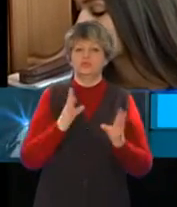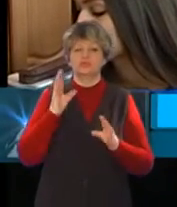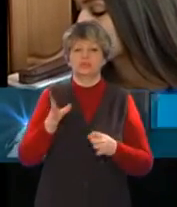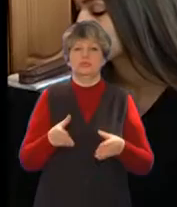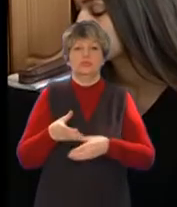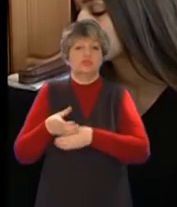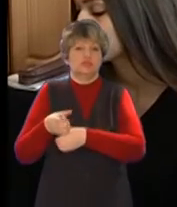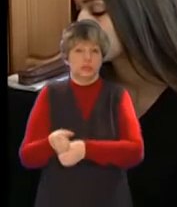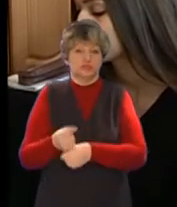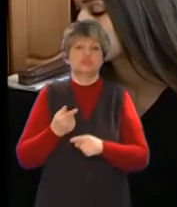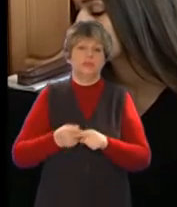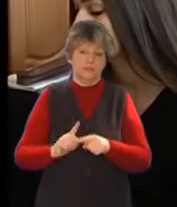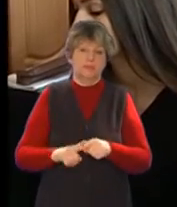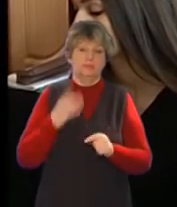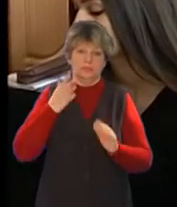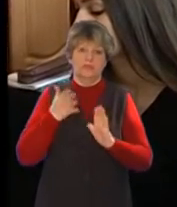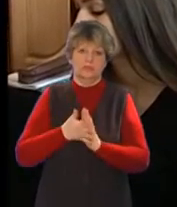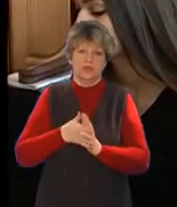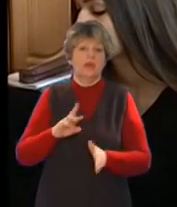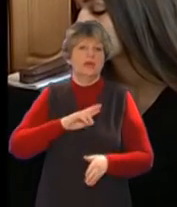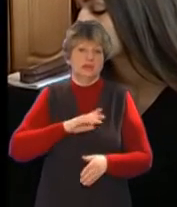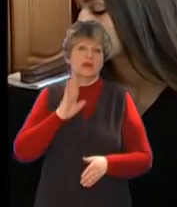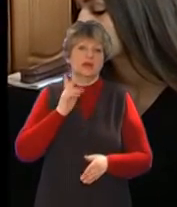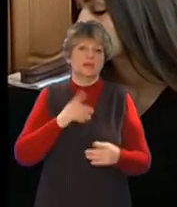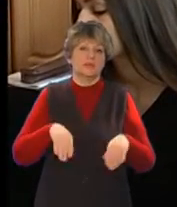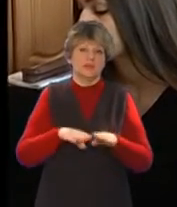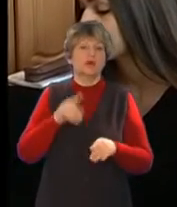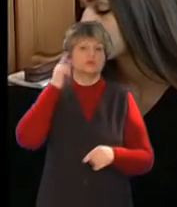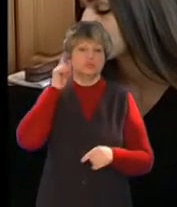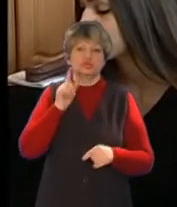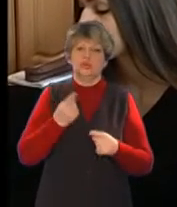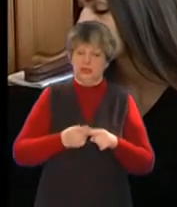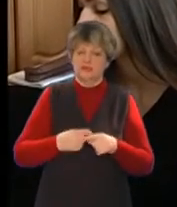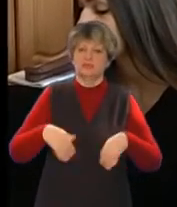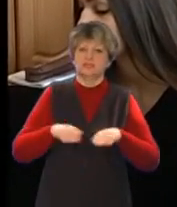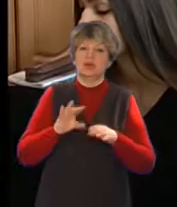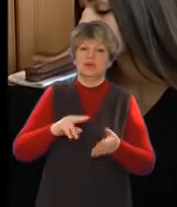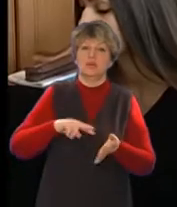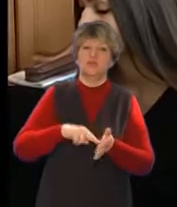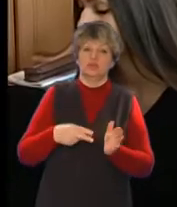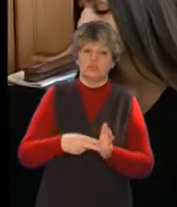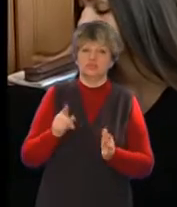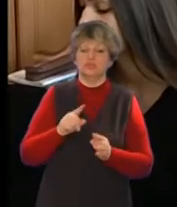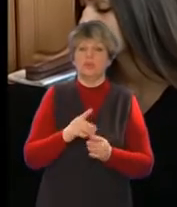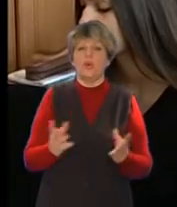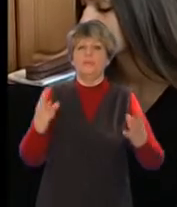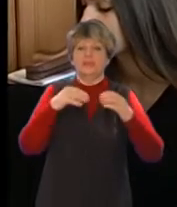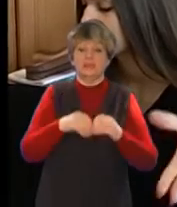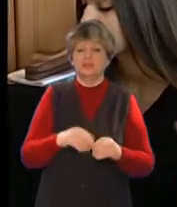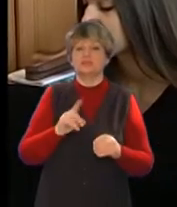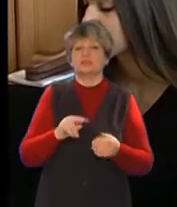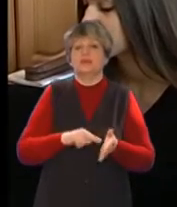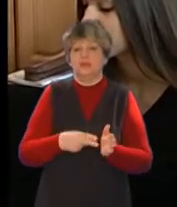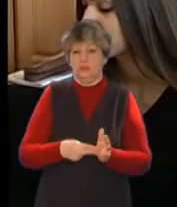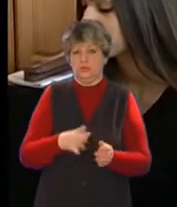Когось треба буде звільняти, це однозначно. Я так думаю, що для того це і планувалося, щоб об'єднати години, щоб на чомусь